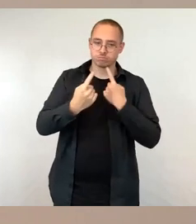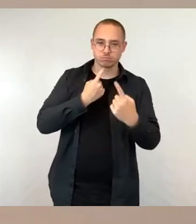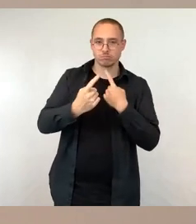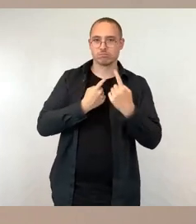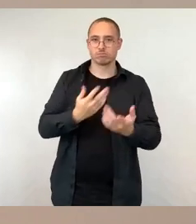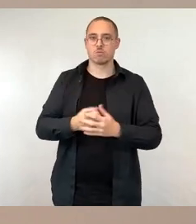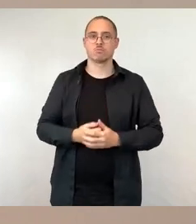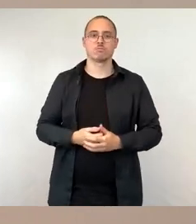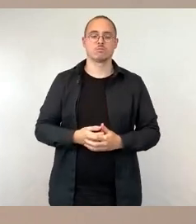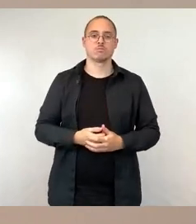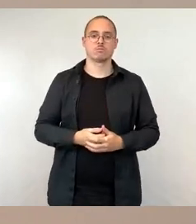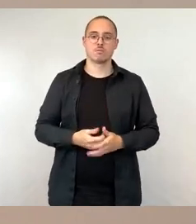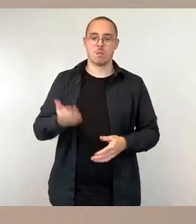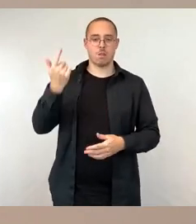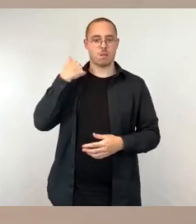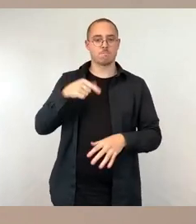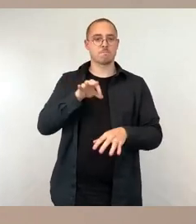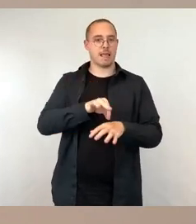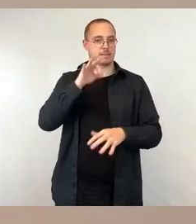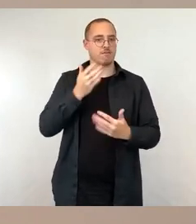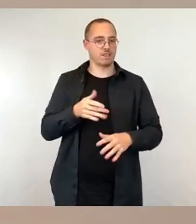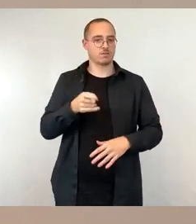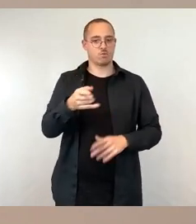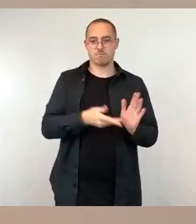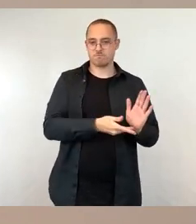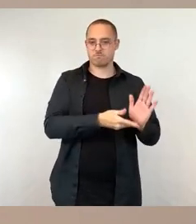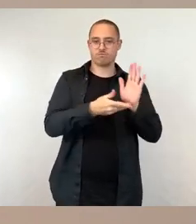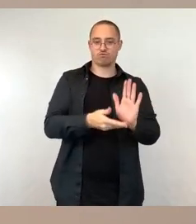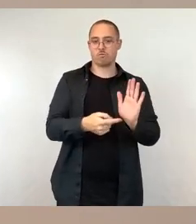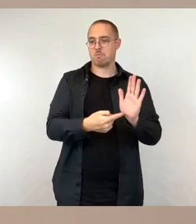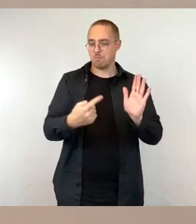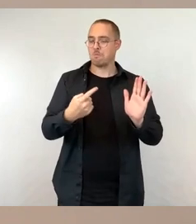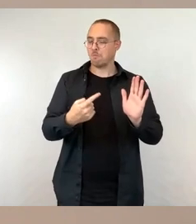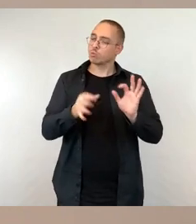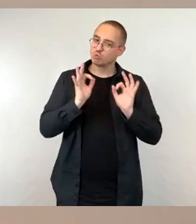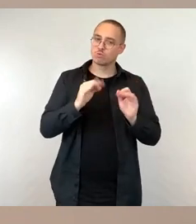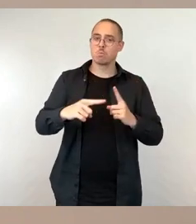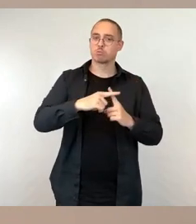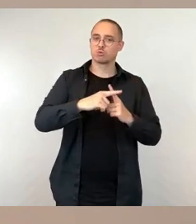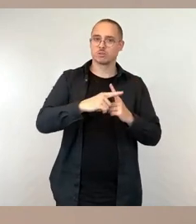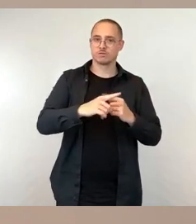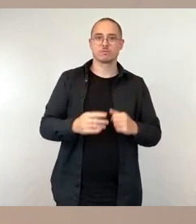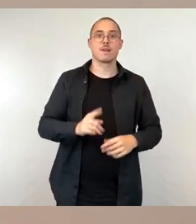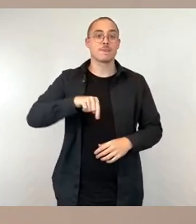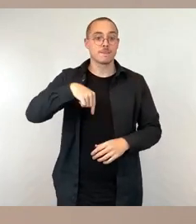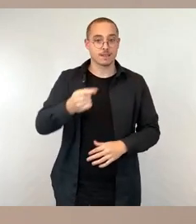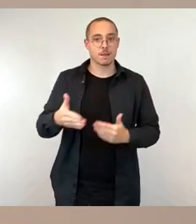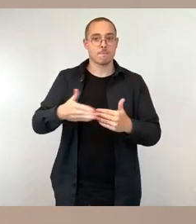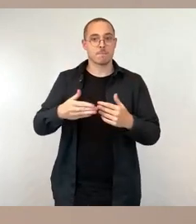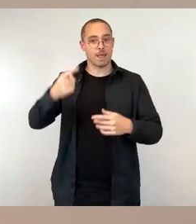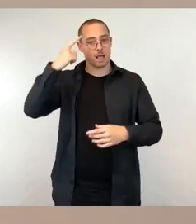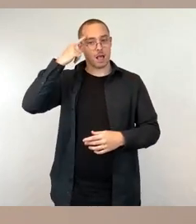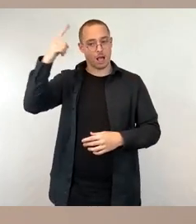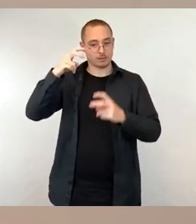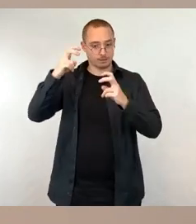dort positiv zur Kenntnis genommen. Eine weitere Befassung erfolgt dann in der nächsten Sitzung des Beiratserinnerungskulturen am